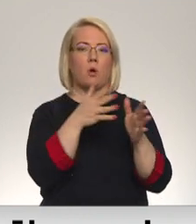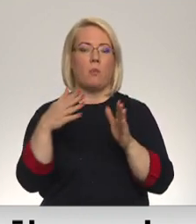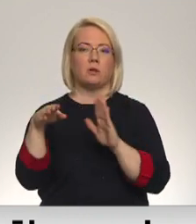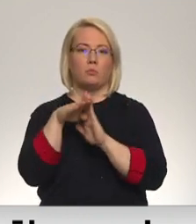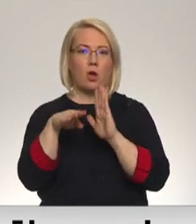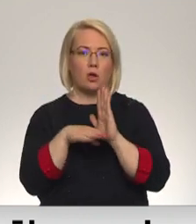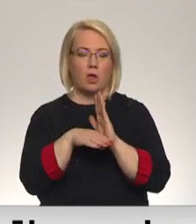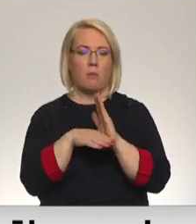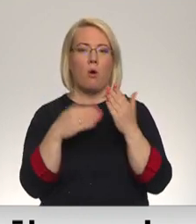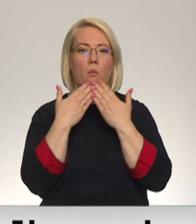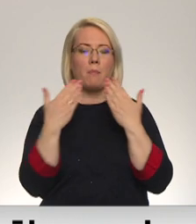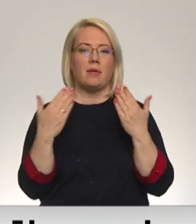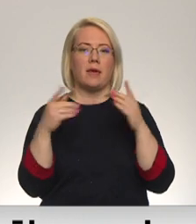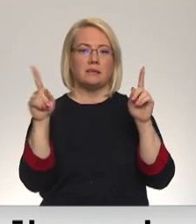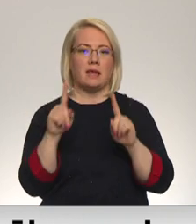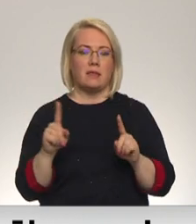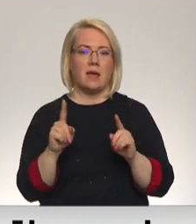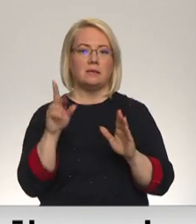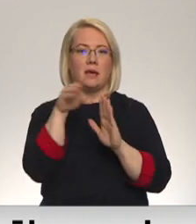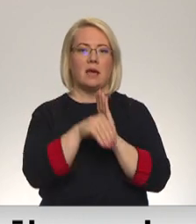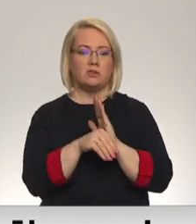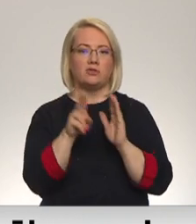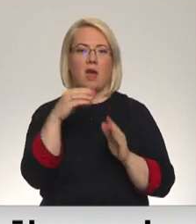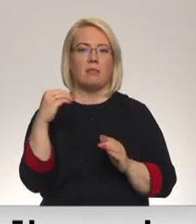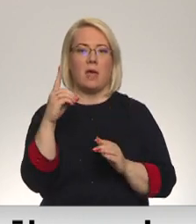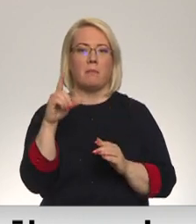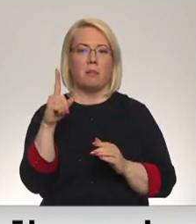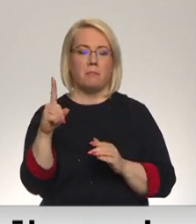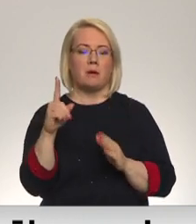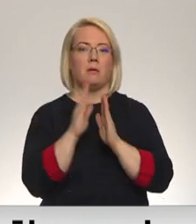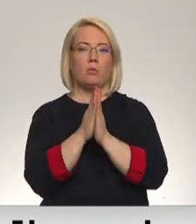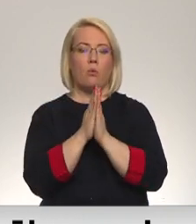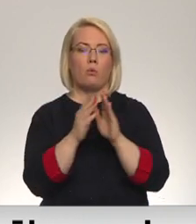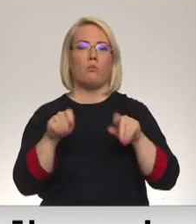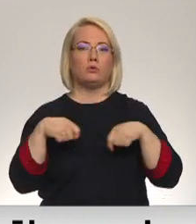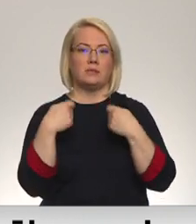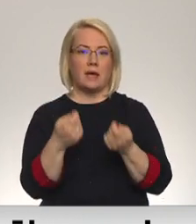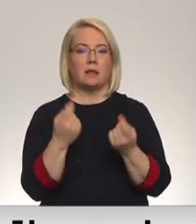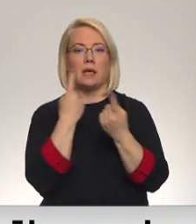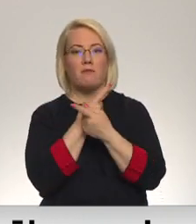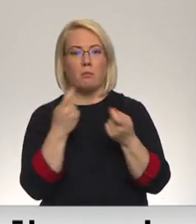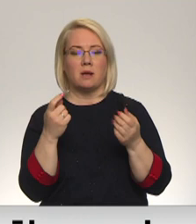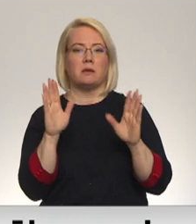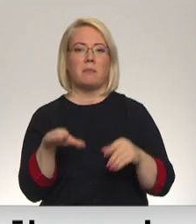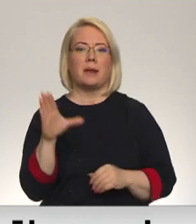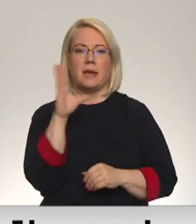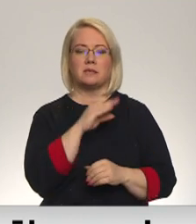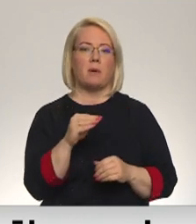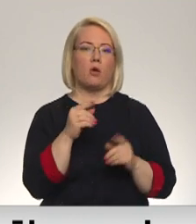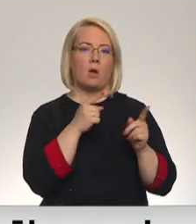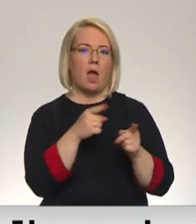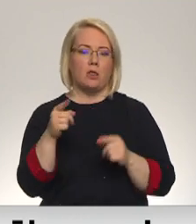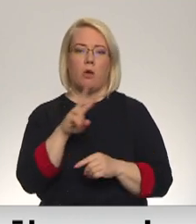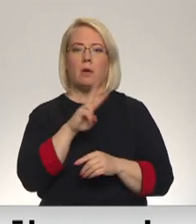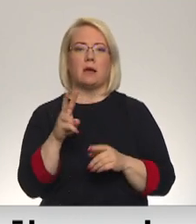pēdējās lietās arī esam piesaistījuši nepulpē ar lūgumu sniegt informāciju par iespējamo kaitējumu, kas